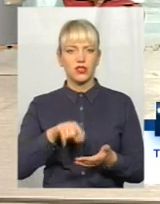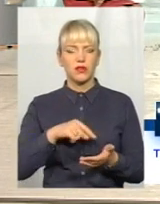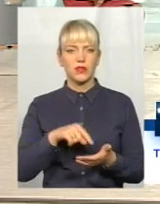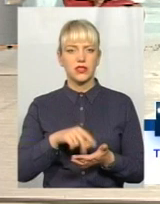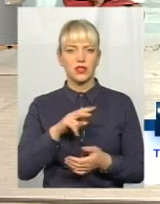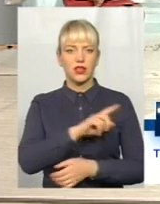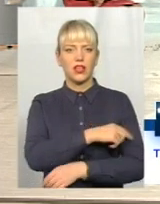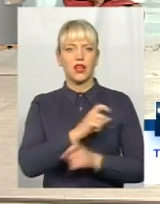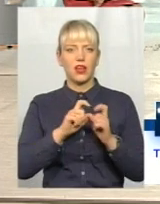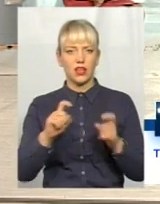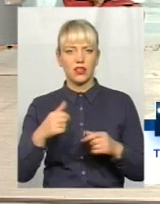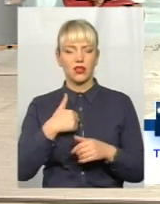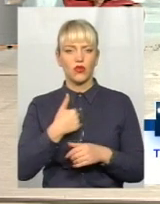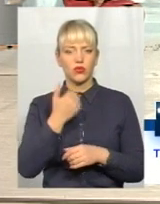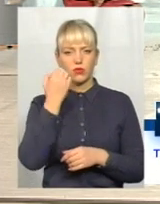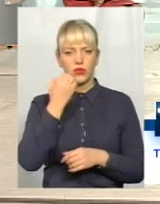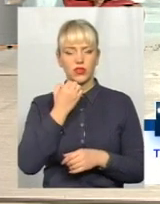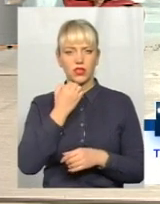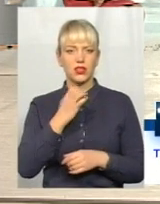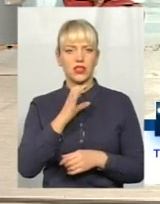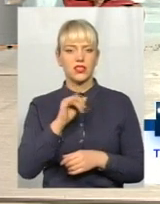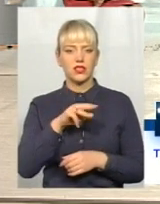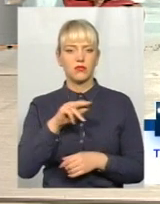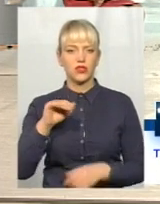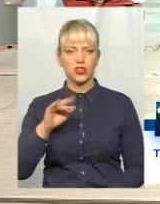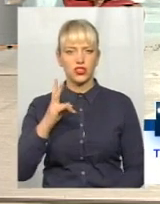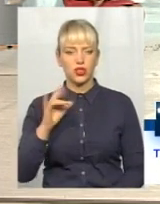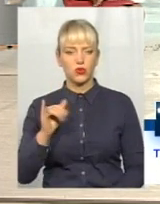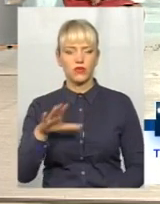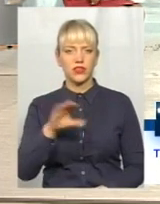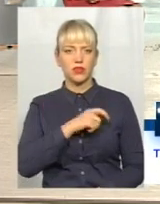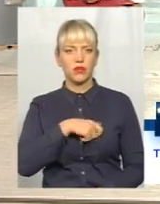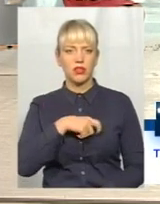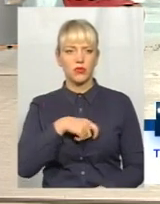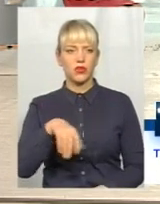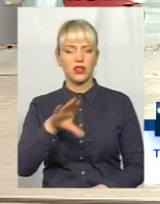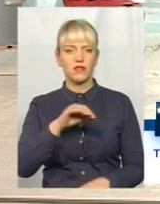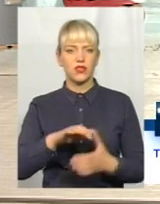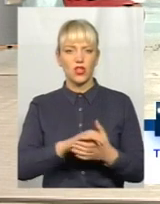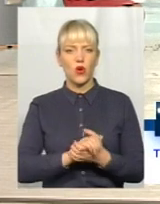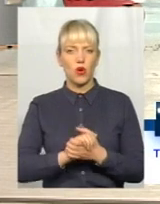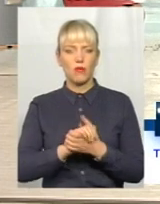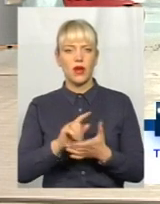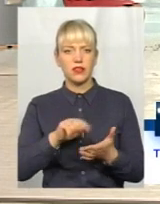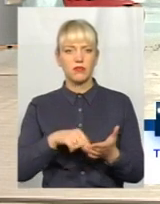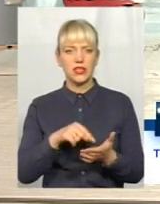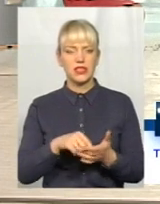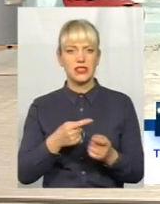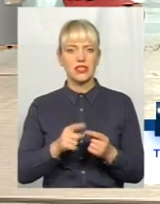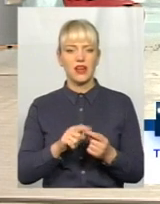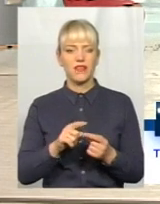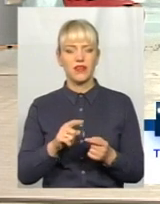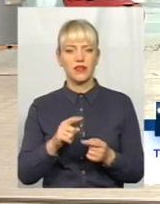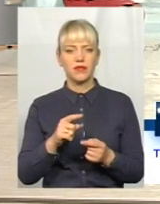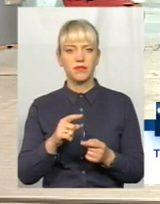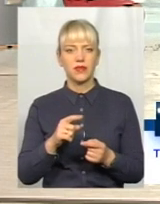Я хочу подякувати і Скачуку, і Семчичину, і всім депутатам, і всій громаді міста. Ви знаєте, рік назад ми